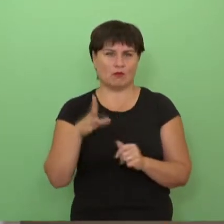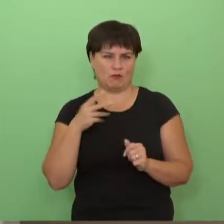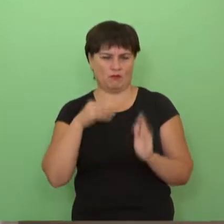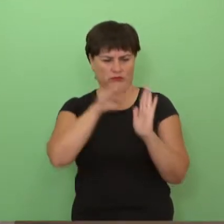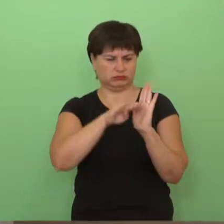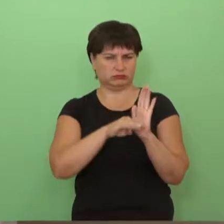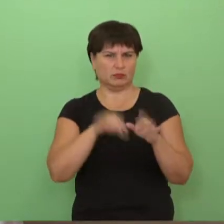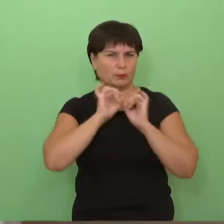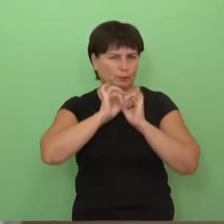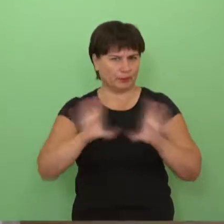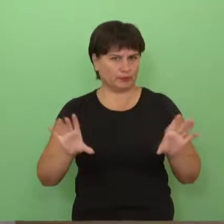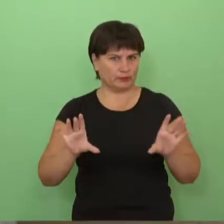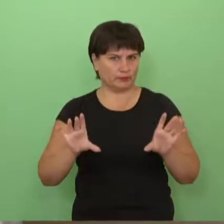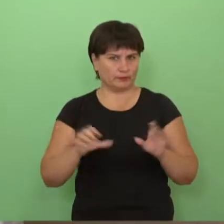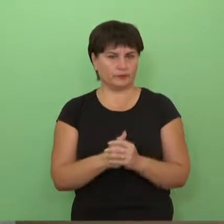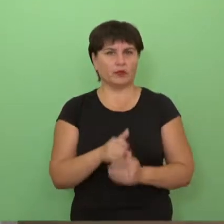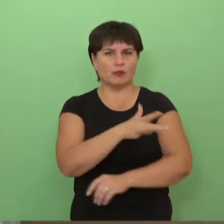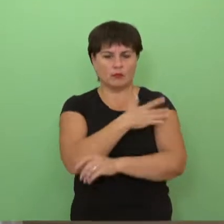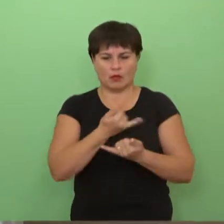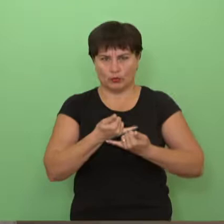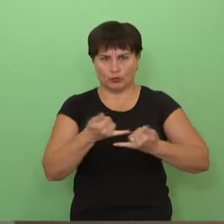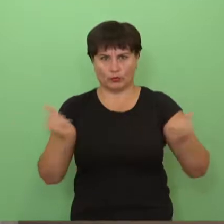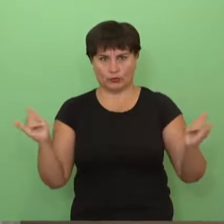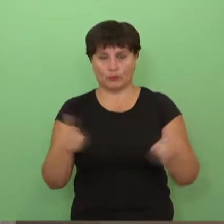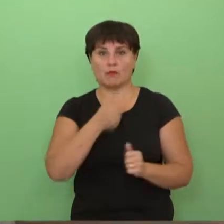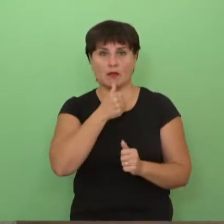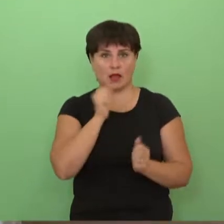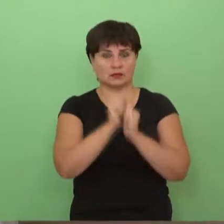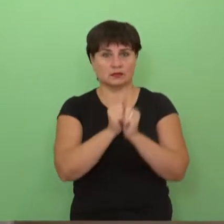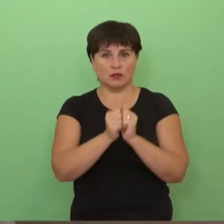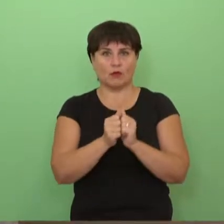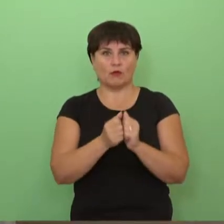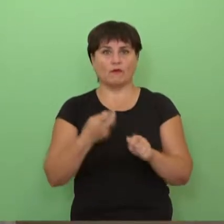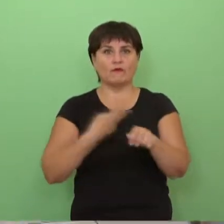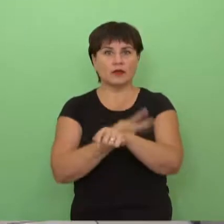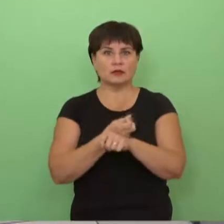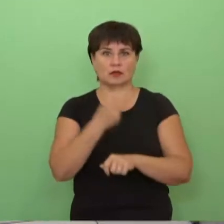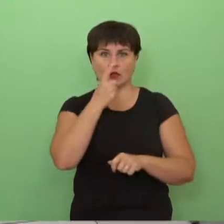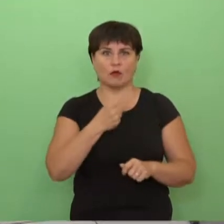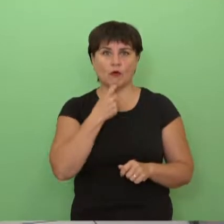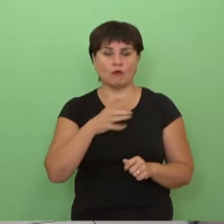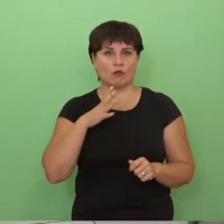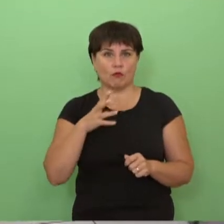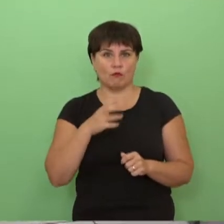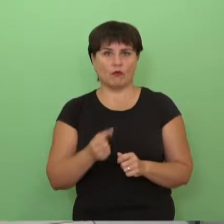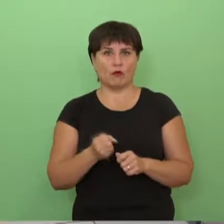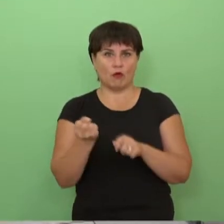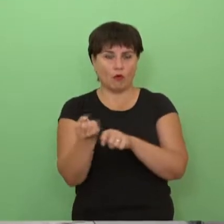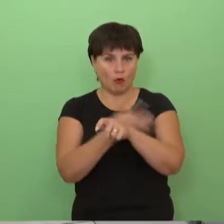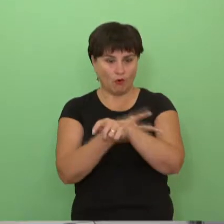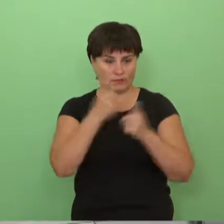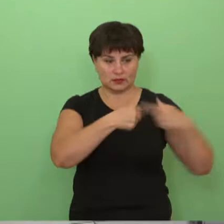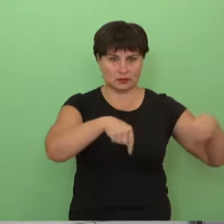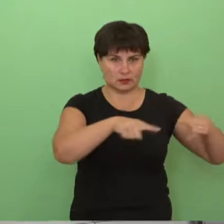teikimui, nes jeigu sausi vasarį kovo, ten aktualiau buvo visas COVID neskyrius, tai paskui